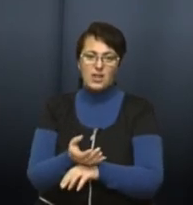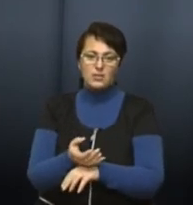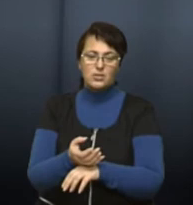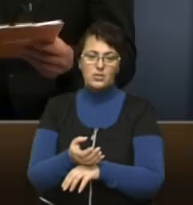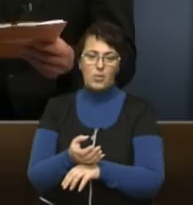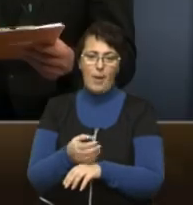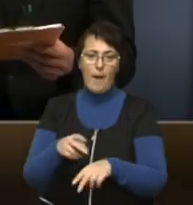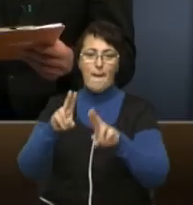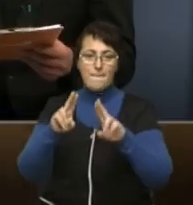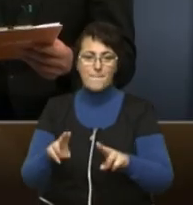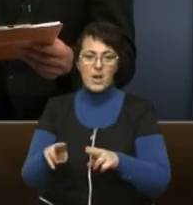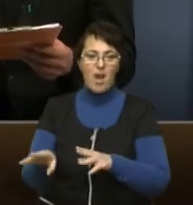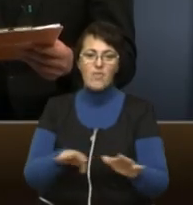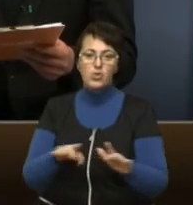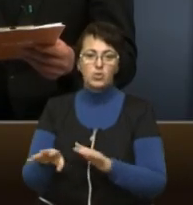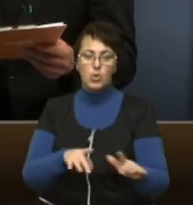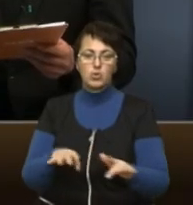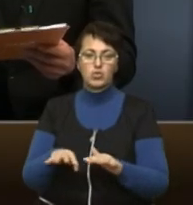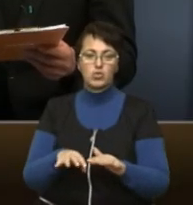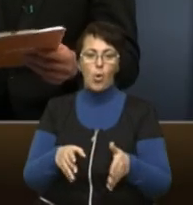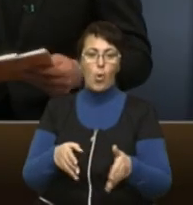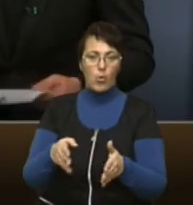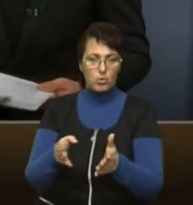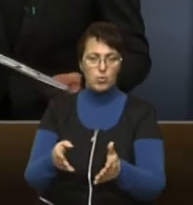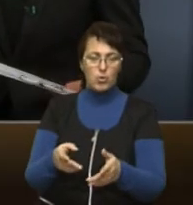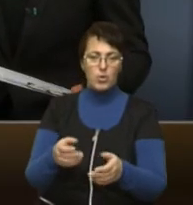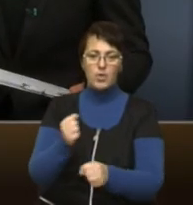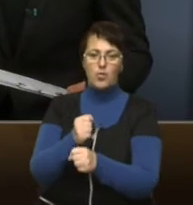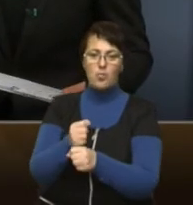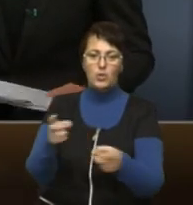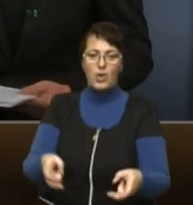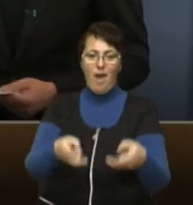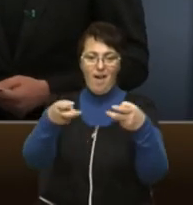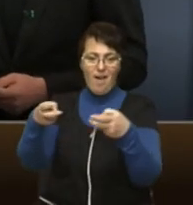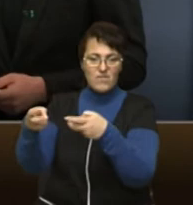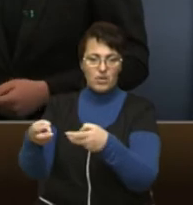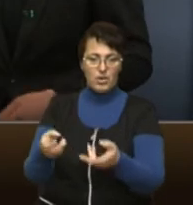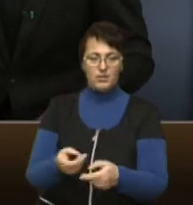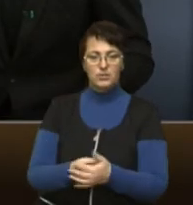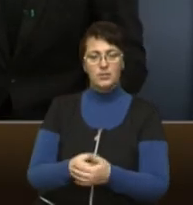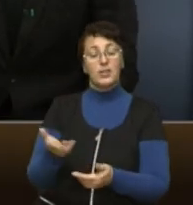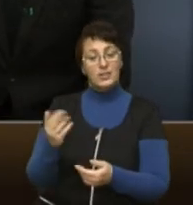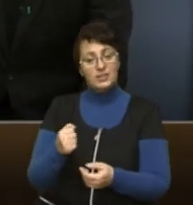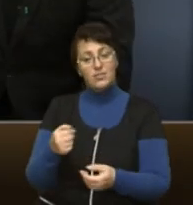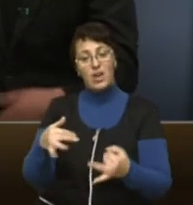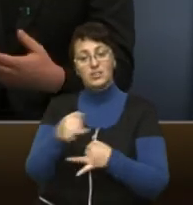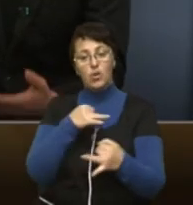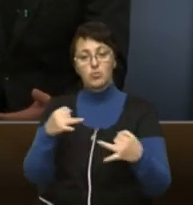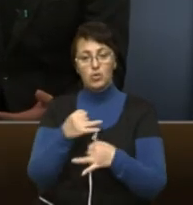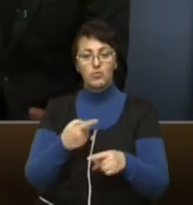на тротуарах, законодавче обмеження роботи евакуатора. Давайте обговоримо цю тезу. Це теза із концепції